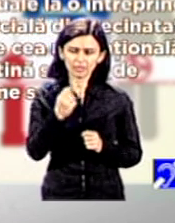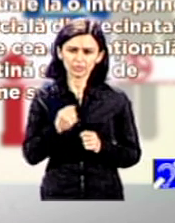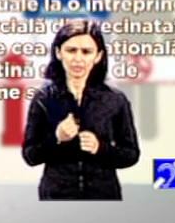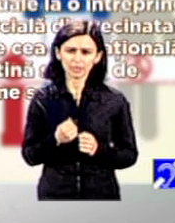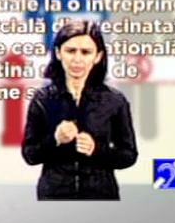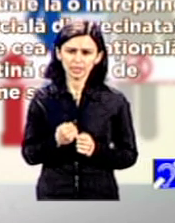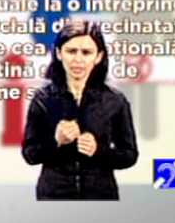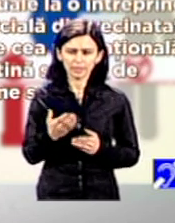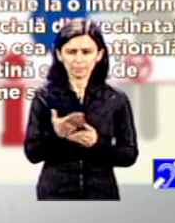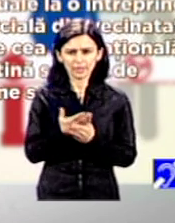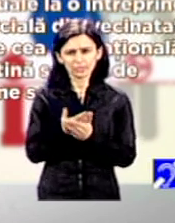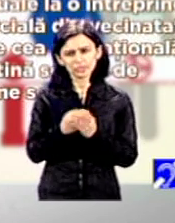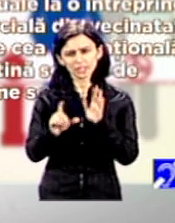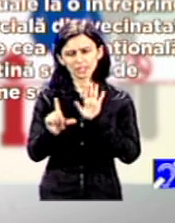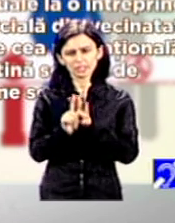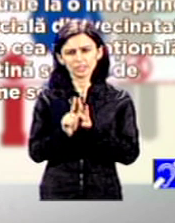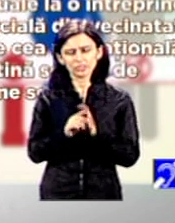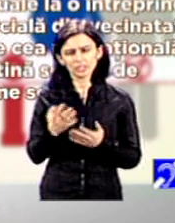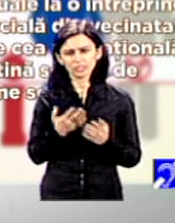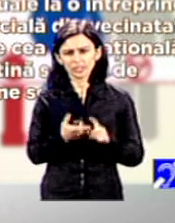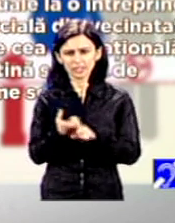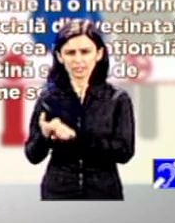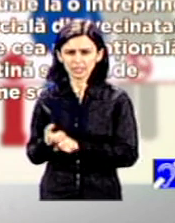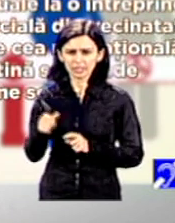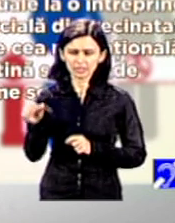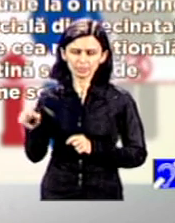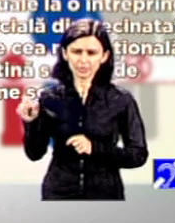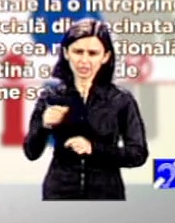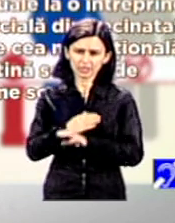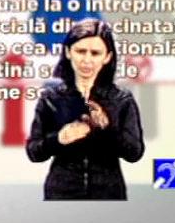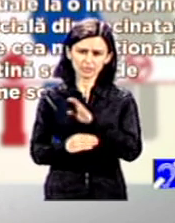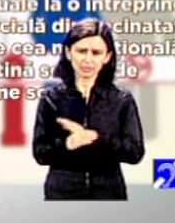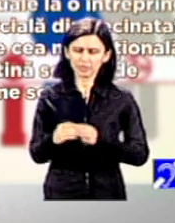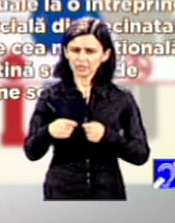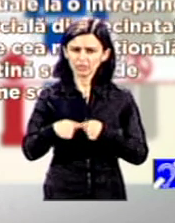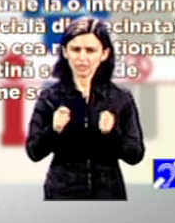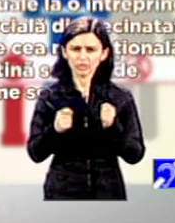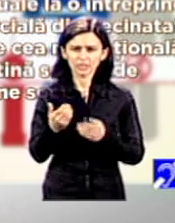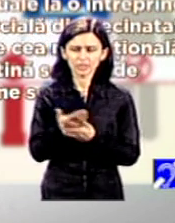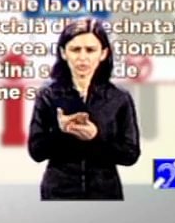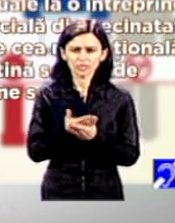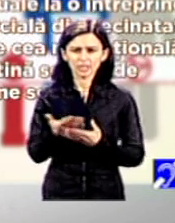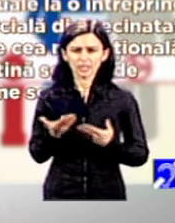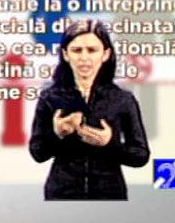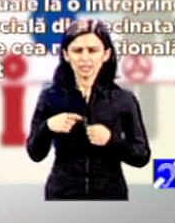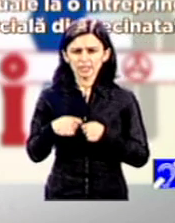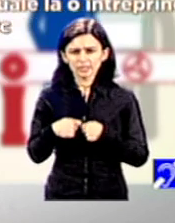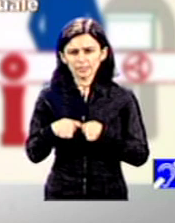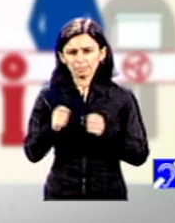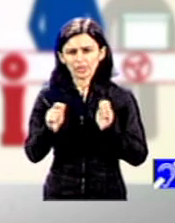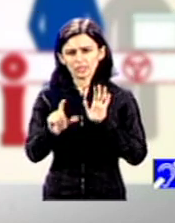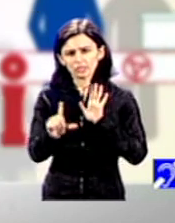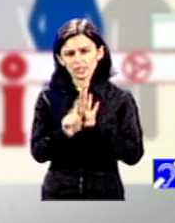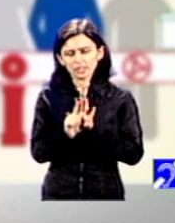la dosare legislativă care se referă la persoanele cu dizabilități, ci la toate dosarele care se adoptă în toată legislația ca principiu